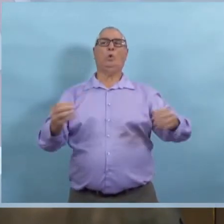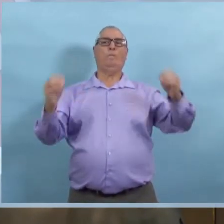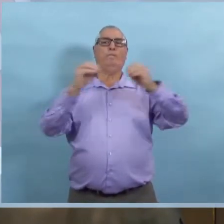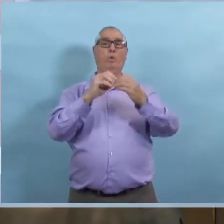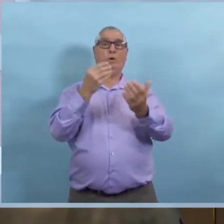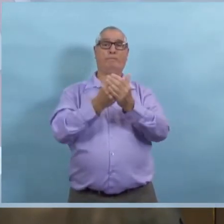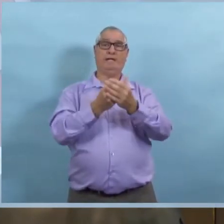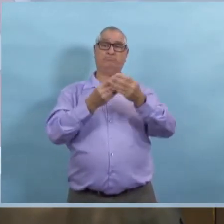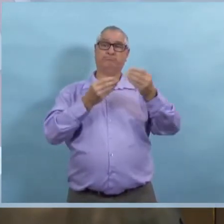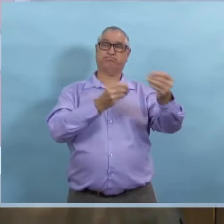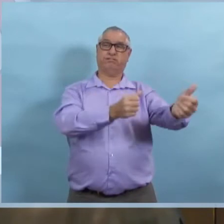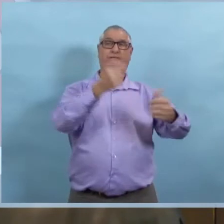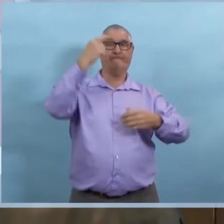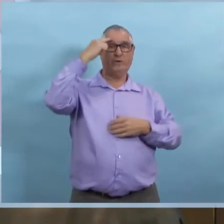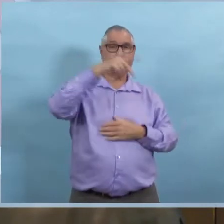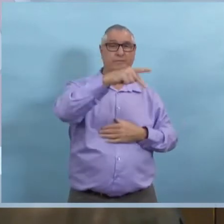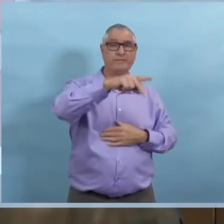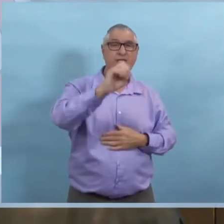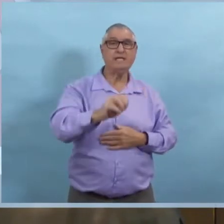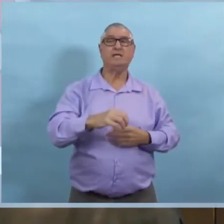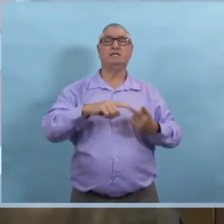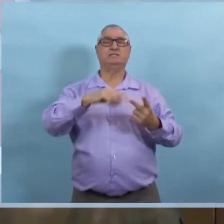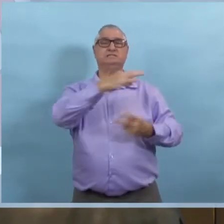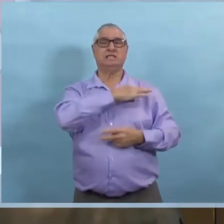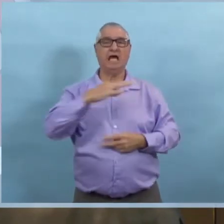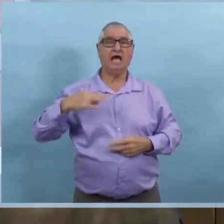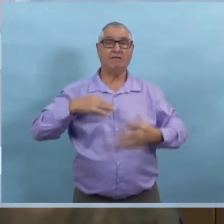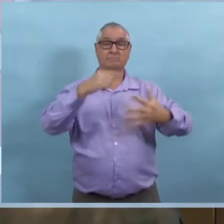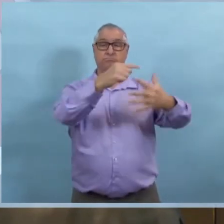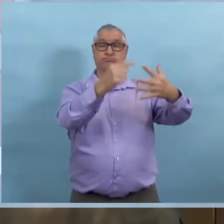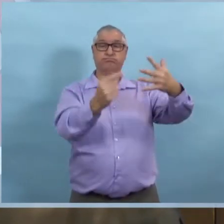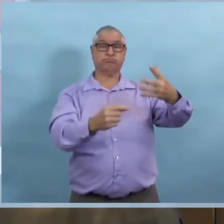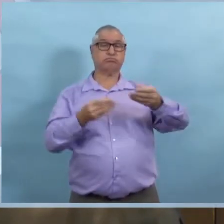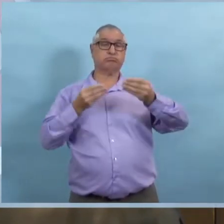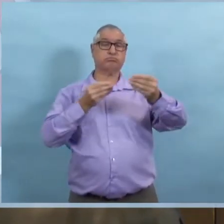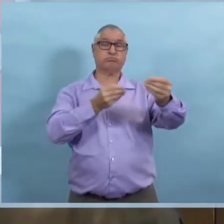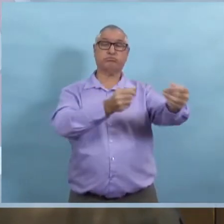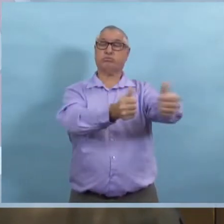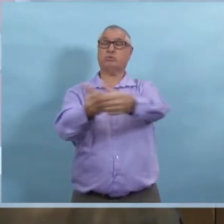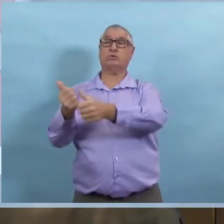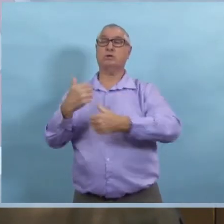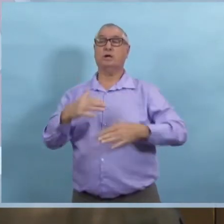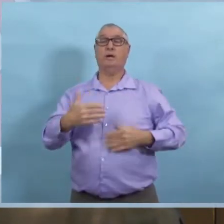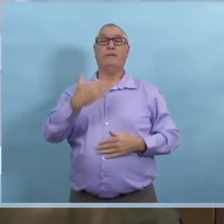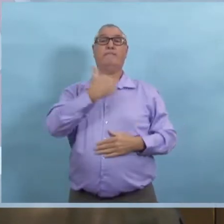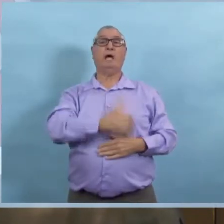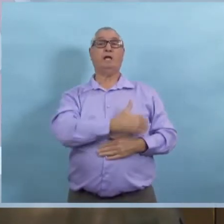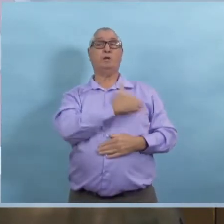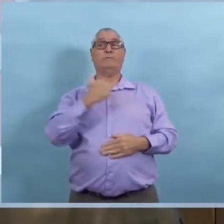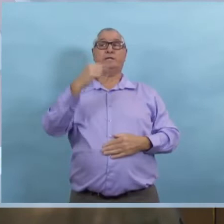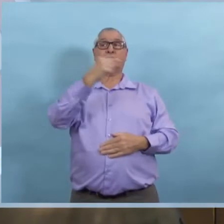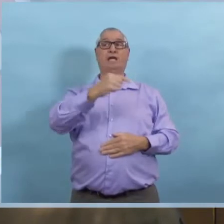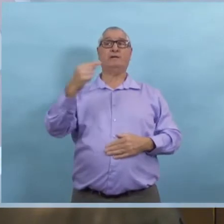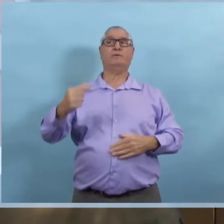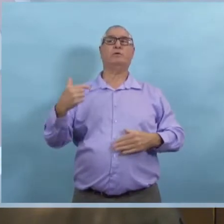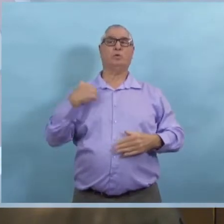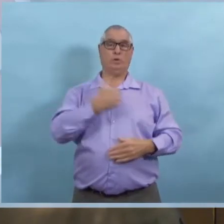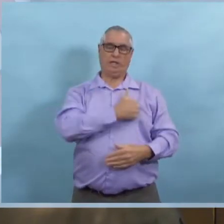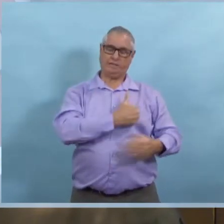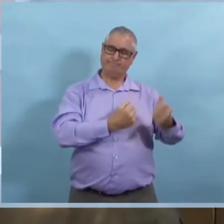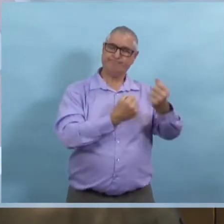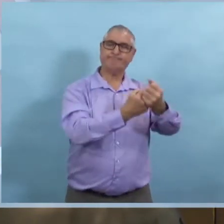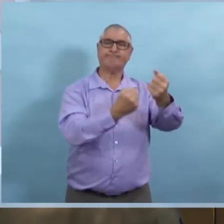qui sont malades, etc. Je veux dire, lorsqu'on parle des foyers de soins personnels, on donne de la compensation aux gens qui sont obligés de rentrer chez eux